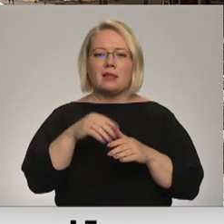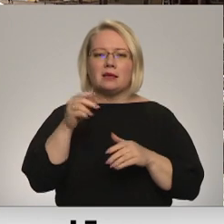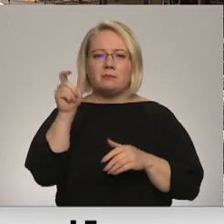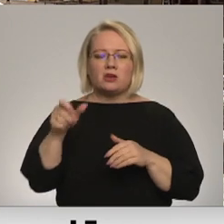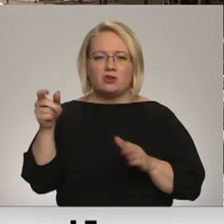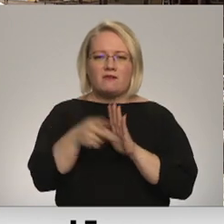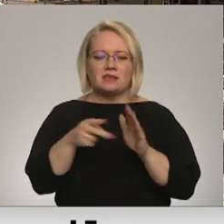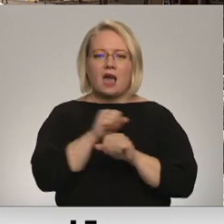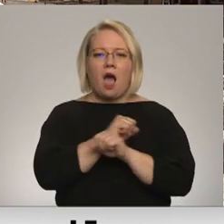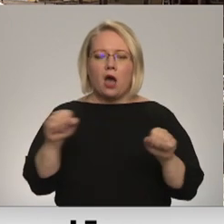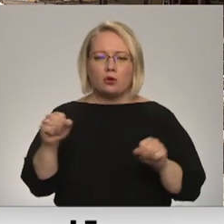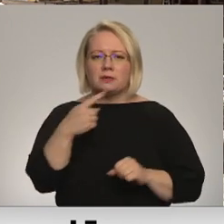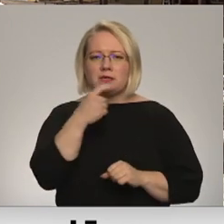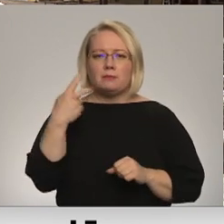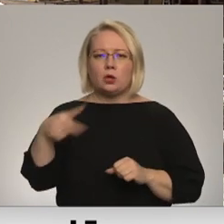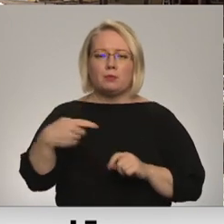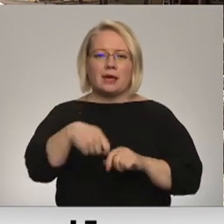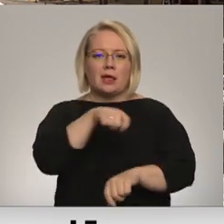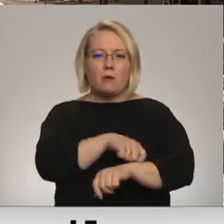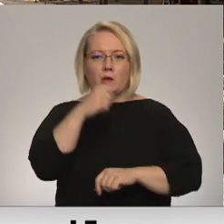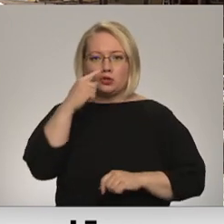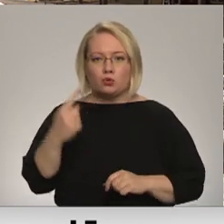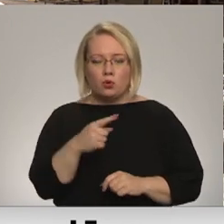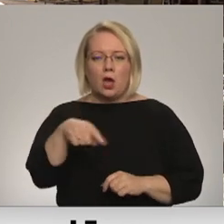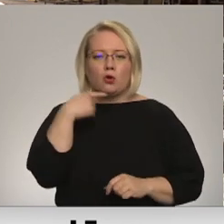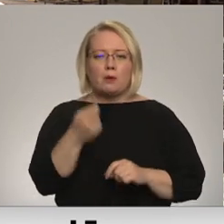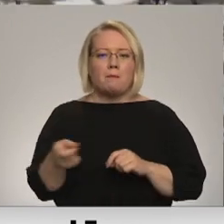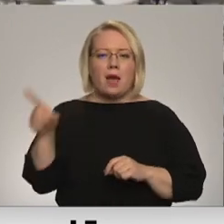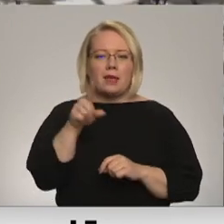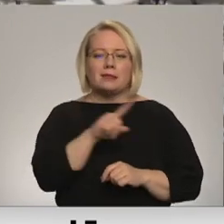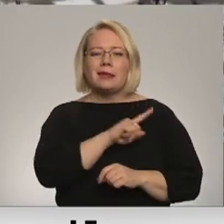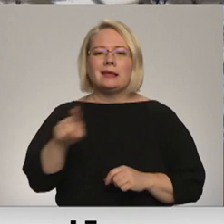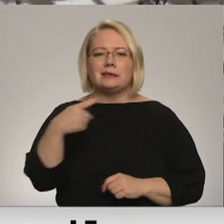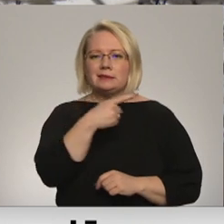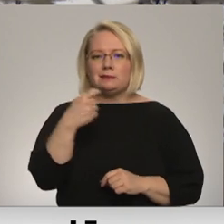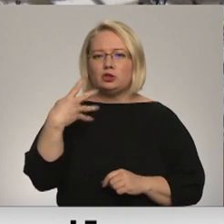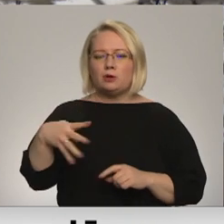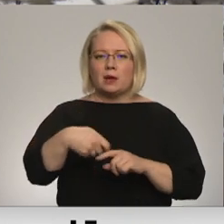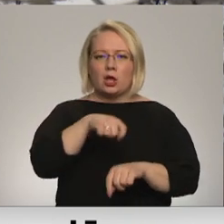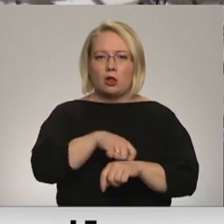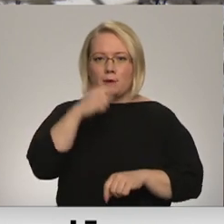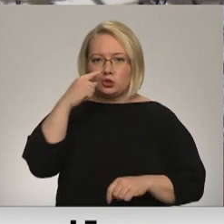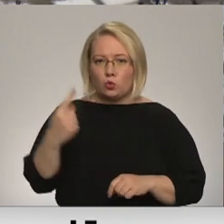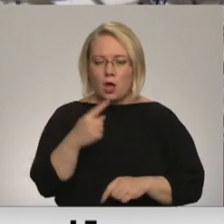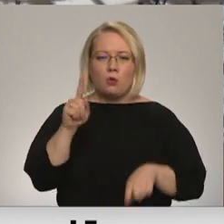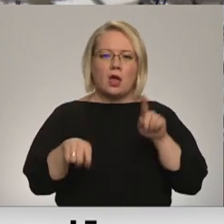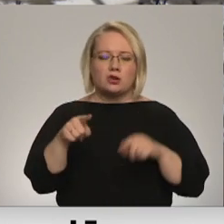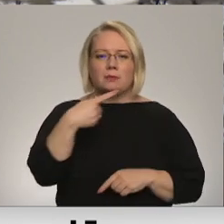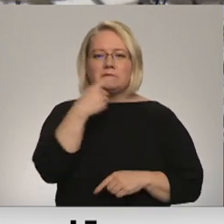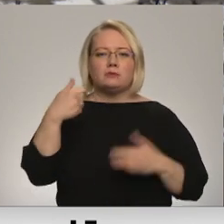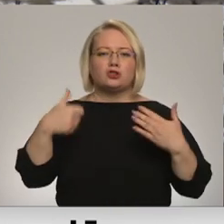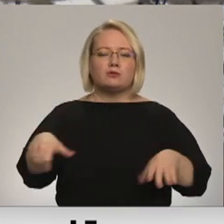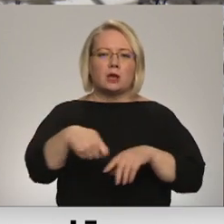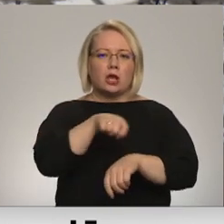Latvijā ir 120 km stundā. To iecerēts palielināt līdz 140 km stundā, dažviet pat līdz 160 km